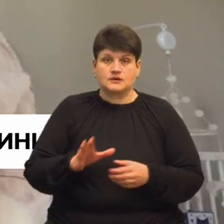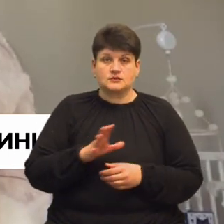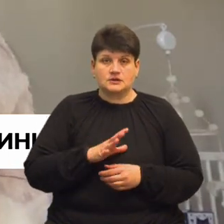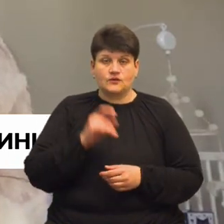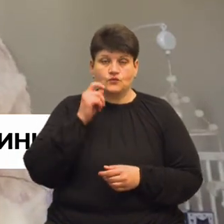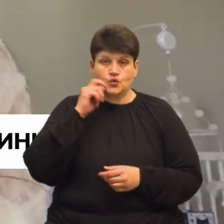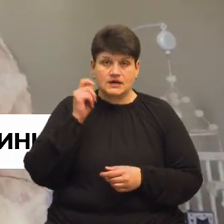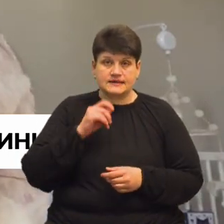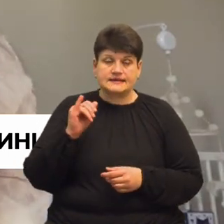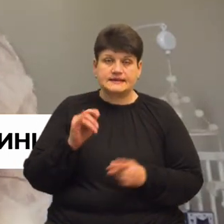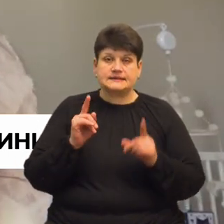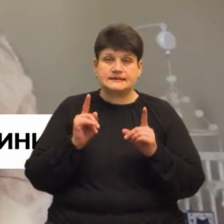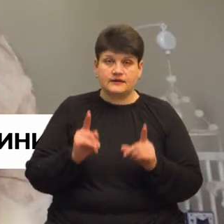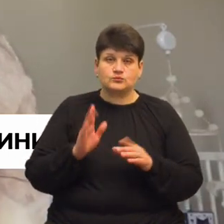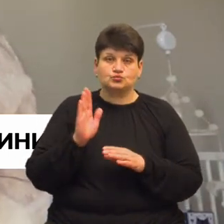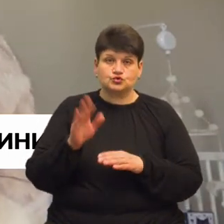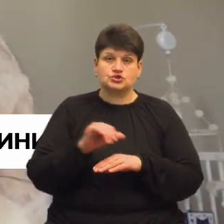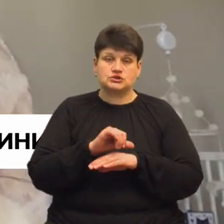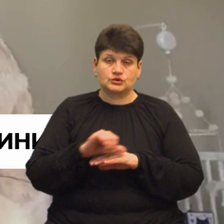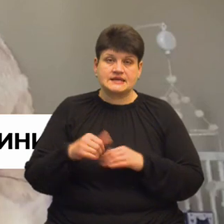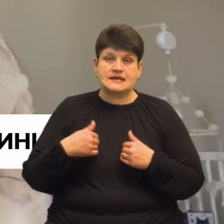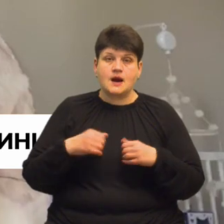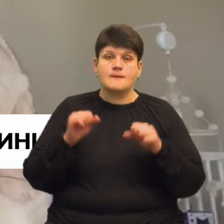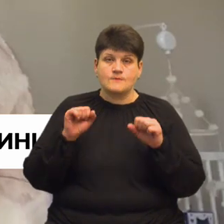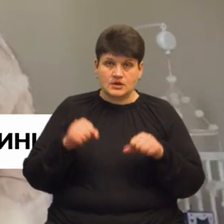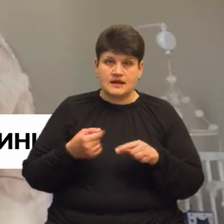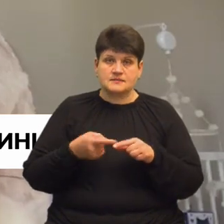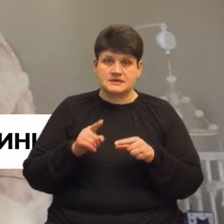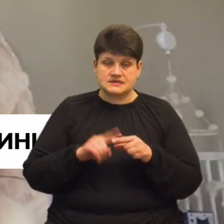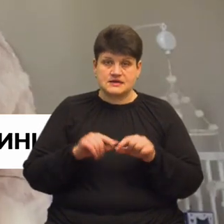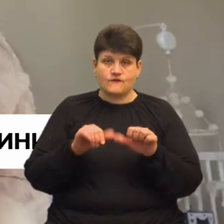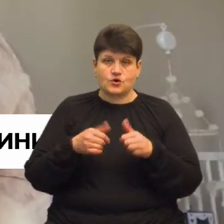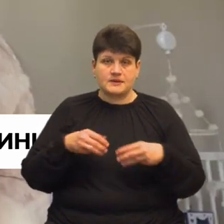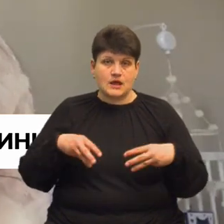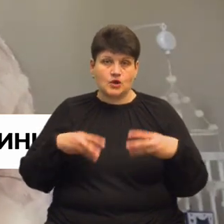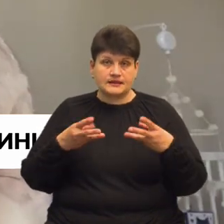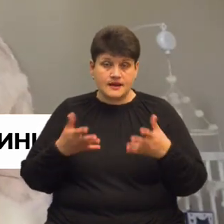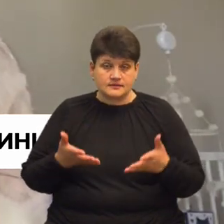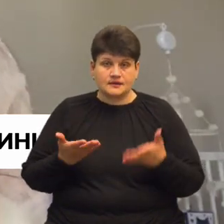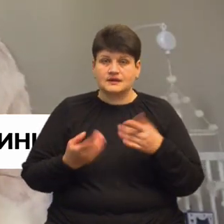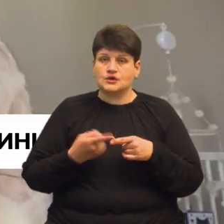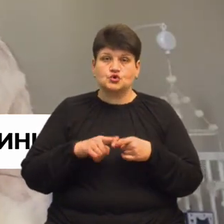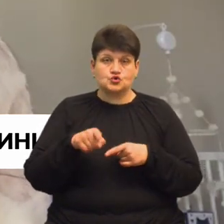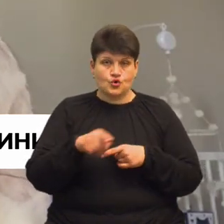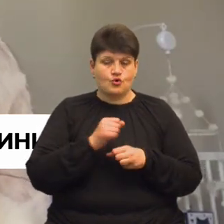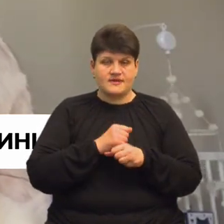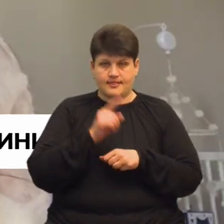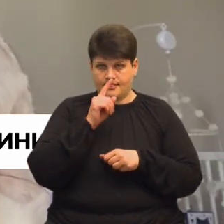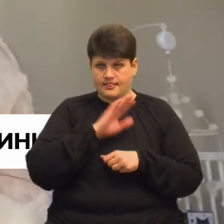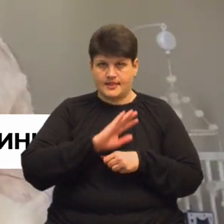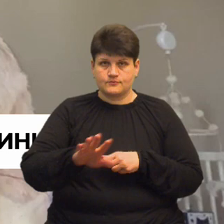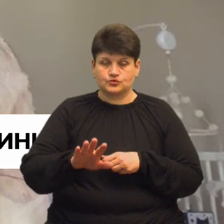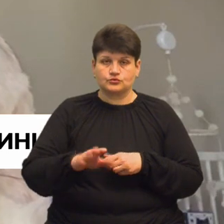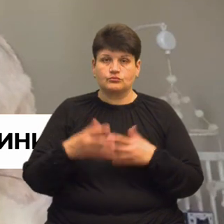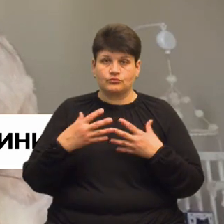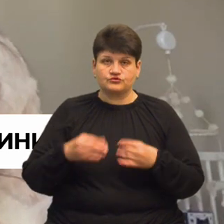І навіть будучи за кордоном, я би могла це оформити онлайн. Проте цього робити не буду, тому що вже